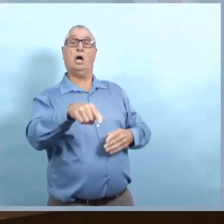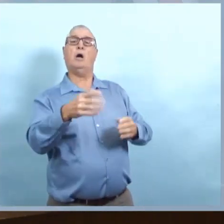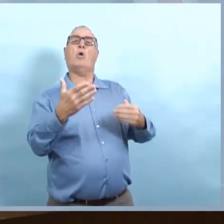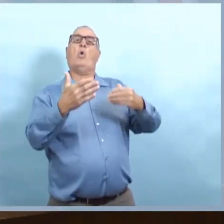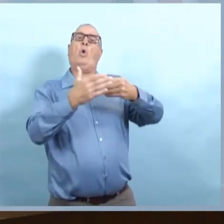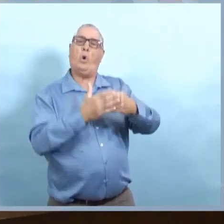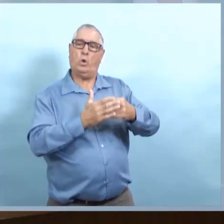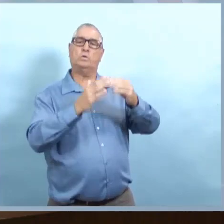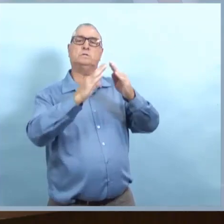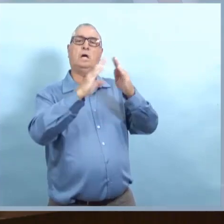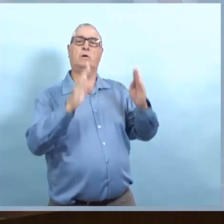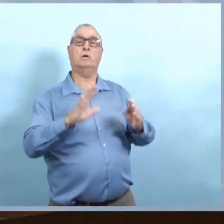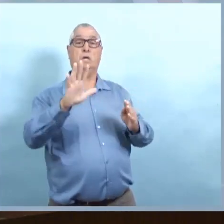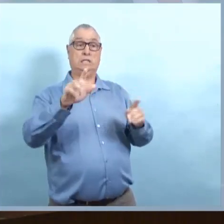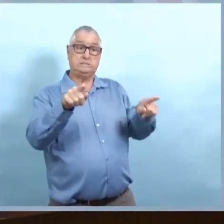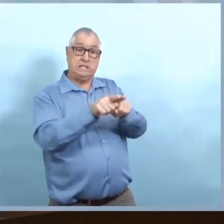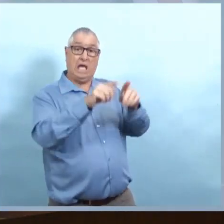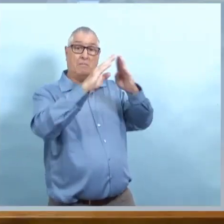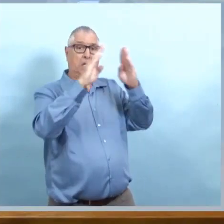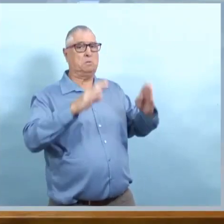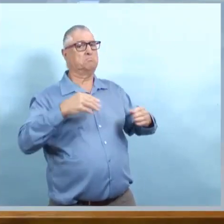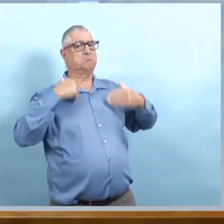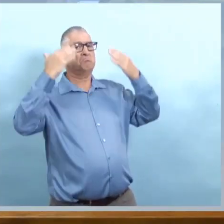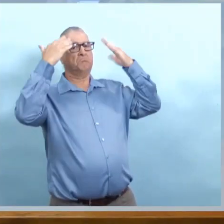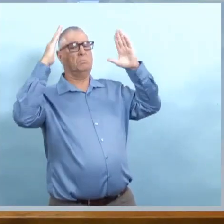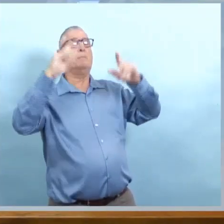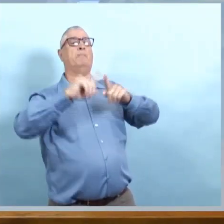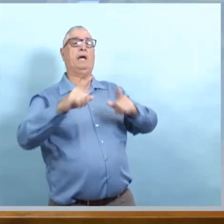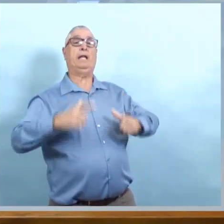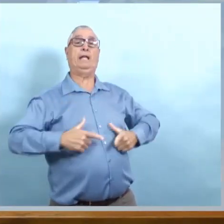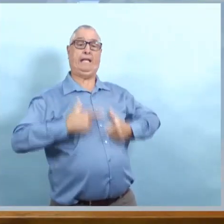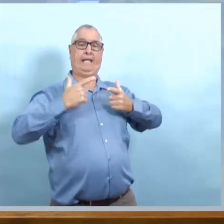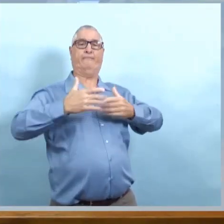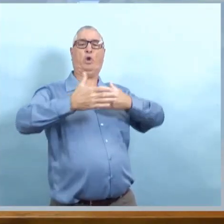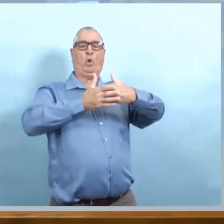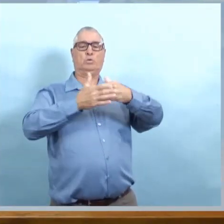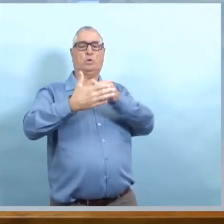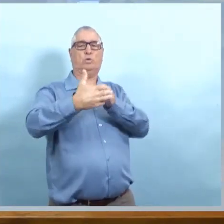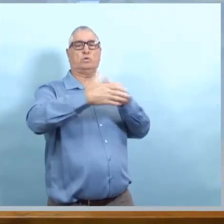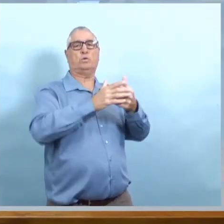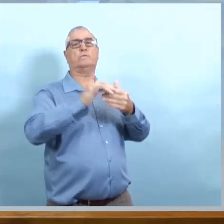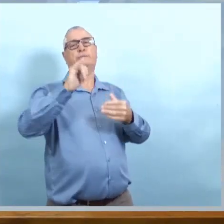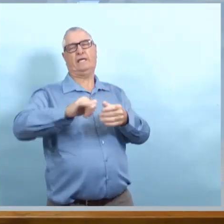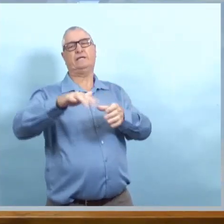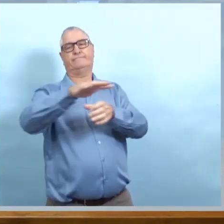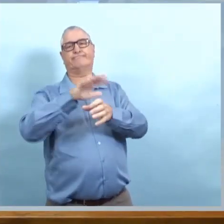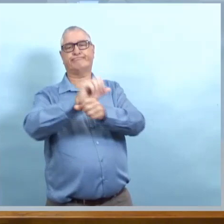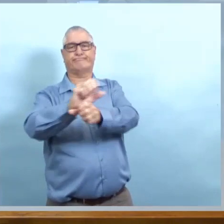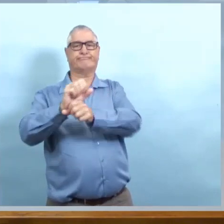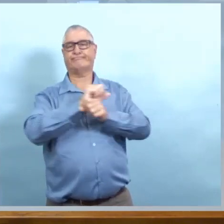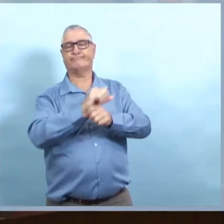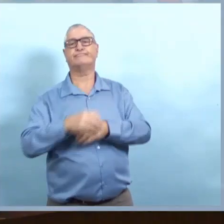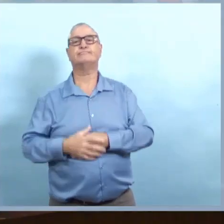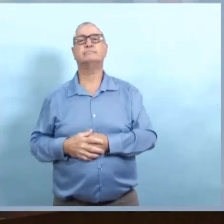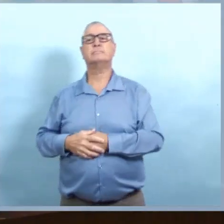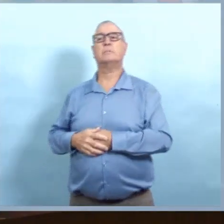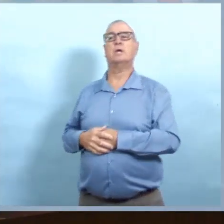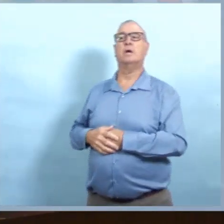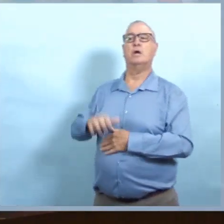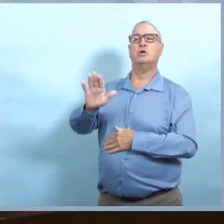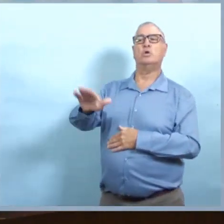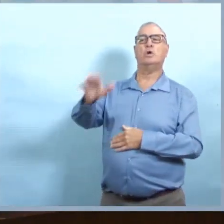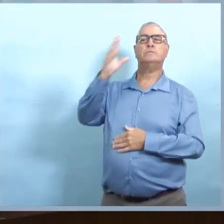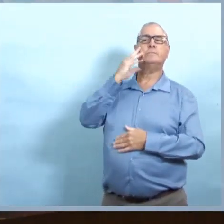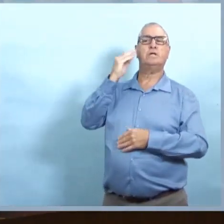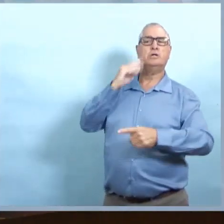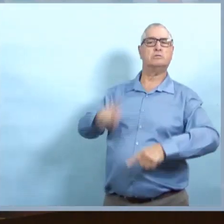Est-ce que ce sont des gens qui sont tous dans le même ménage? Je crois qu'ils sont tous des contacts proches. Je n'en suis pas absolument certain. Je ne